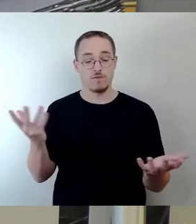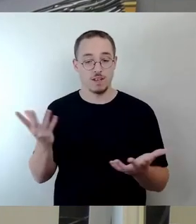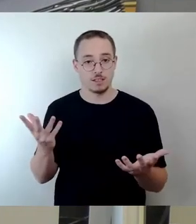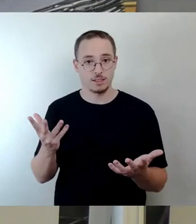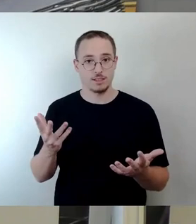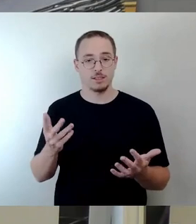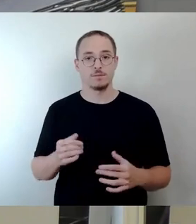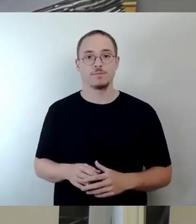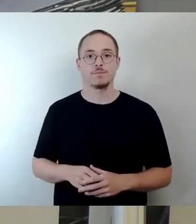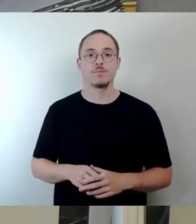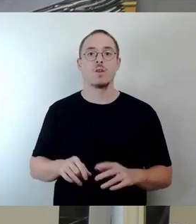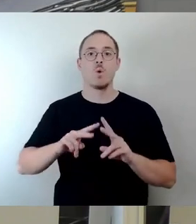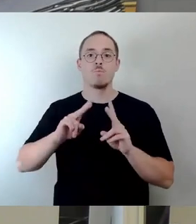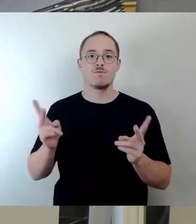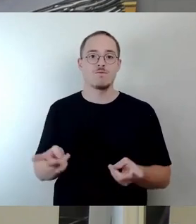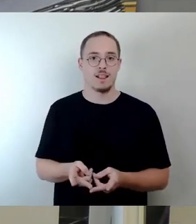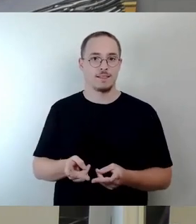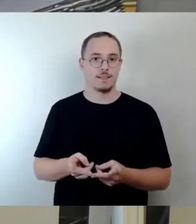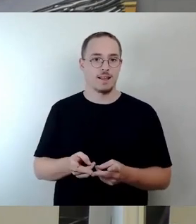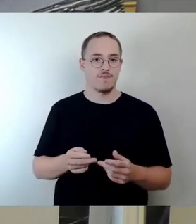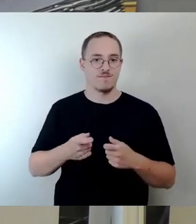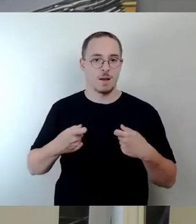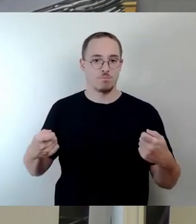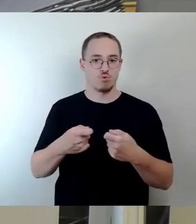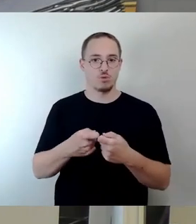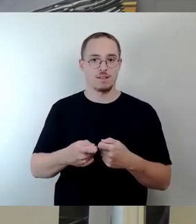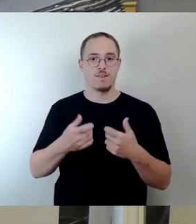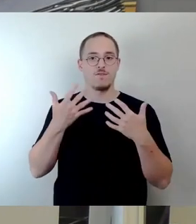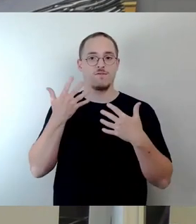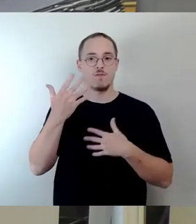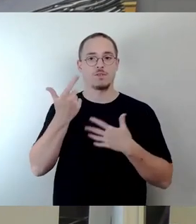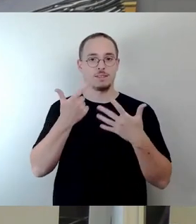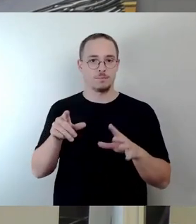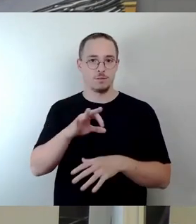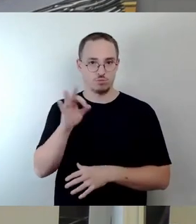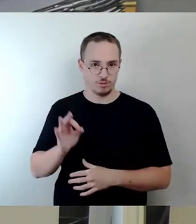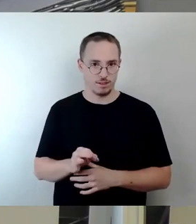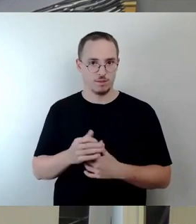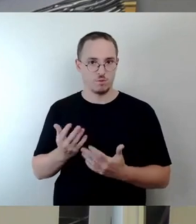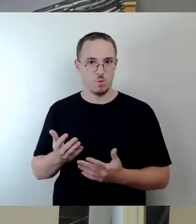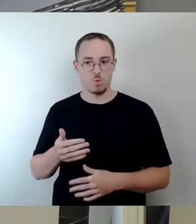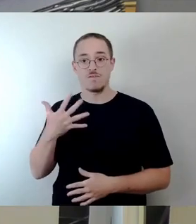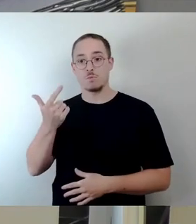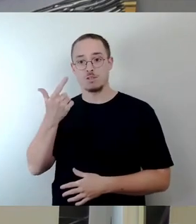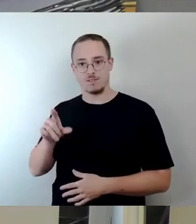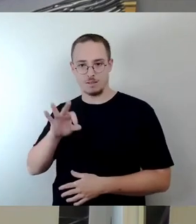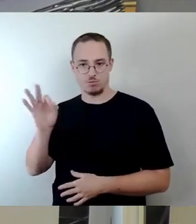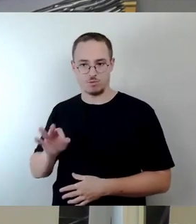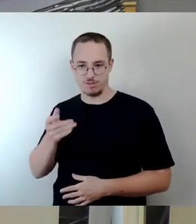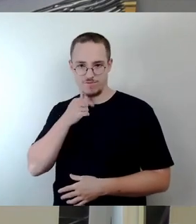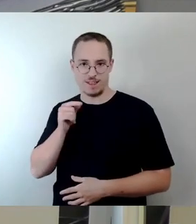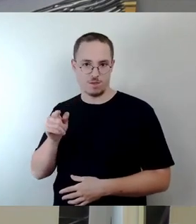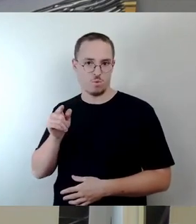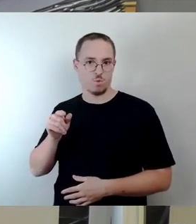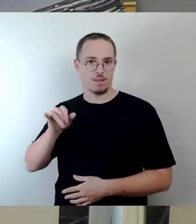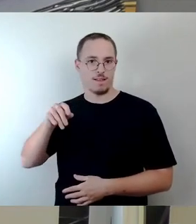Umkehrung bedeutet das 25 Prozent. Und das ist eine Reduzierung. Und die CDU hat den